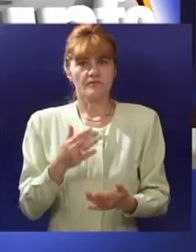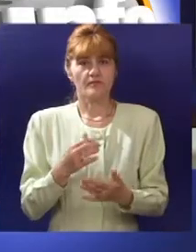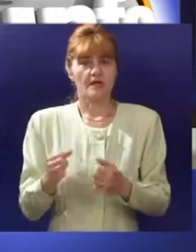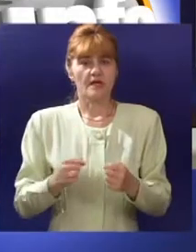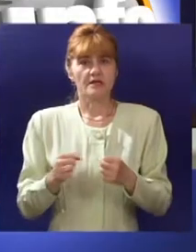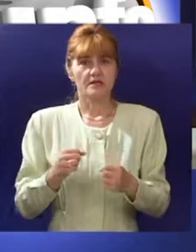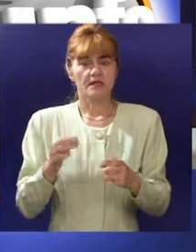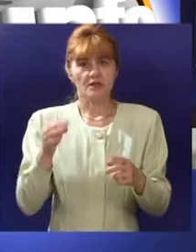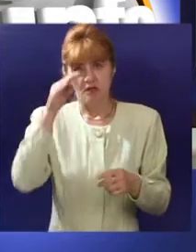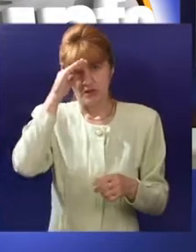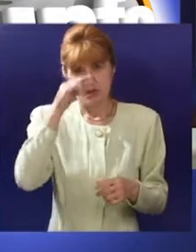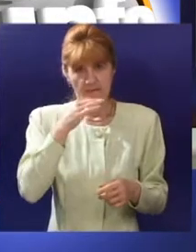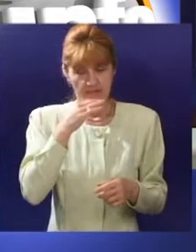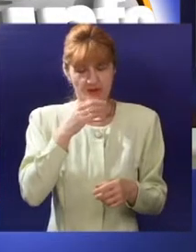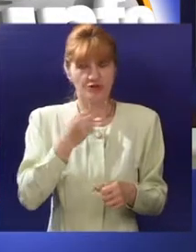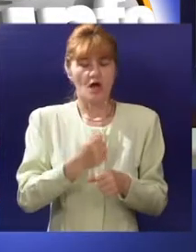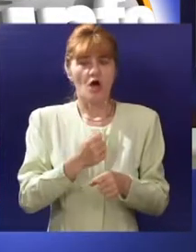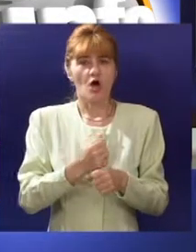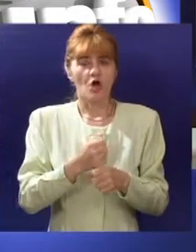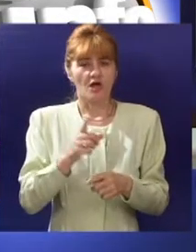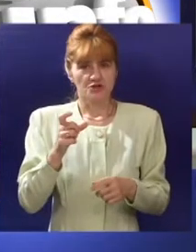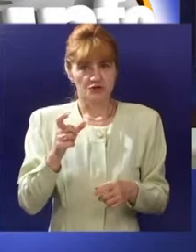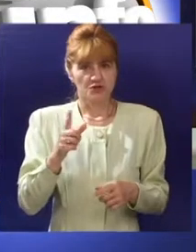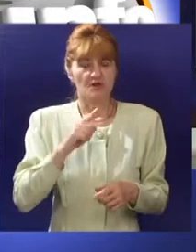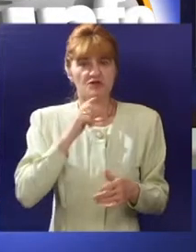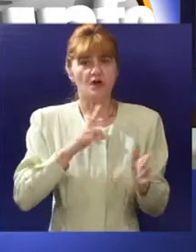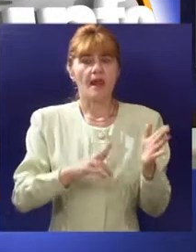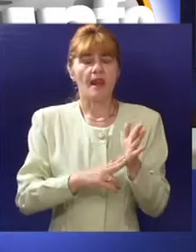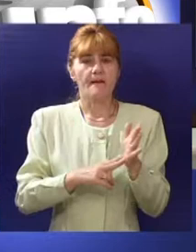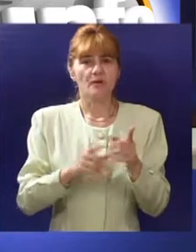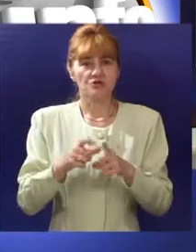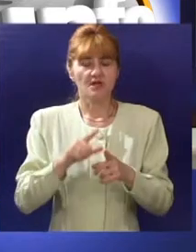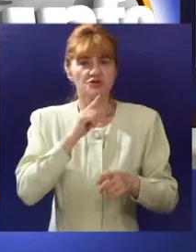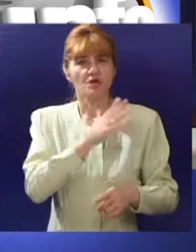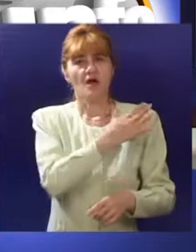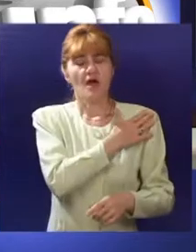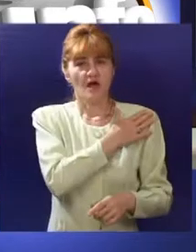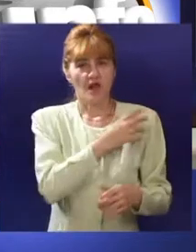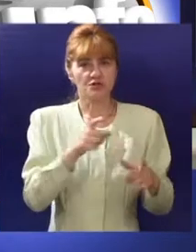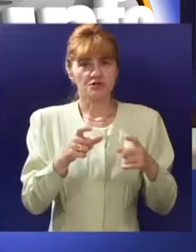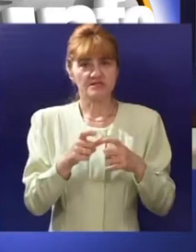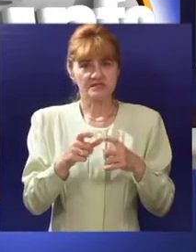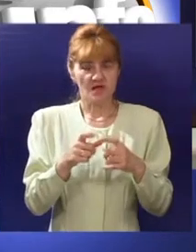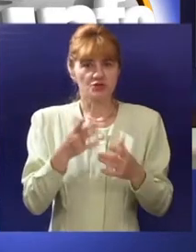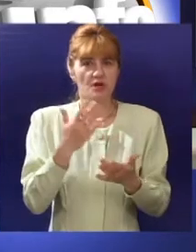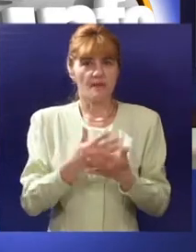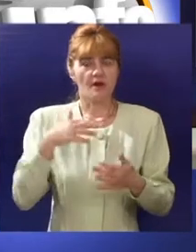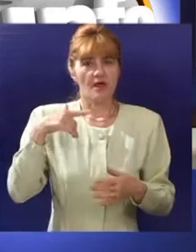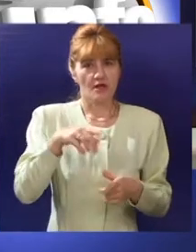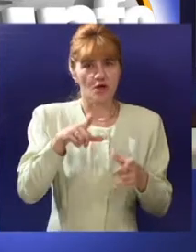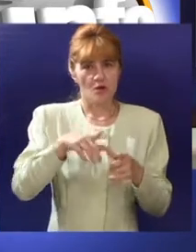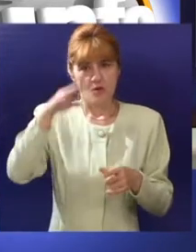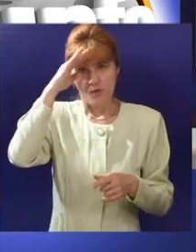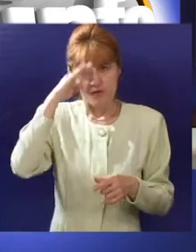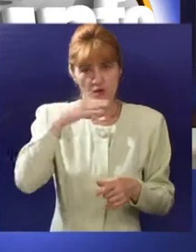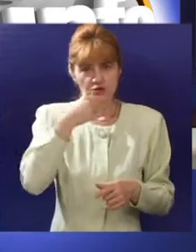Direktor PTT-a Goran Čirić direktor radne jedinice Subotica Nebojša Daković i gradonačelnik Subotice Saša Vučinić obišli su Poštu 1